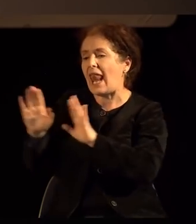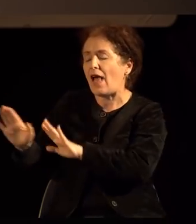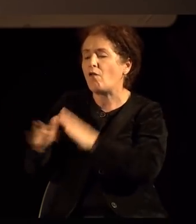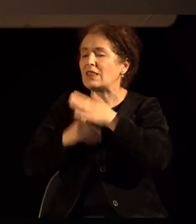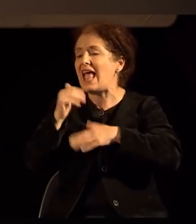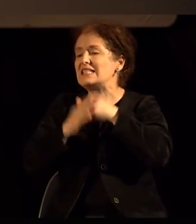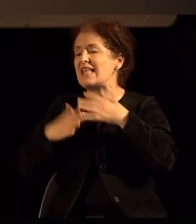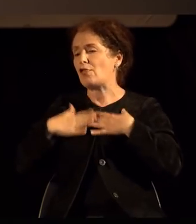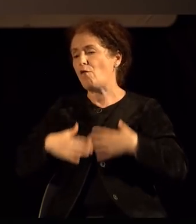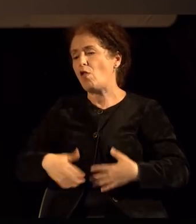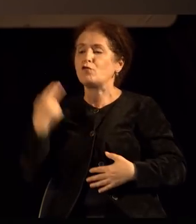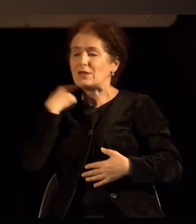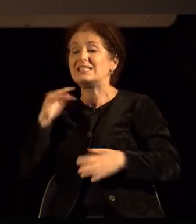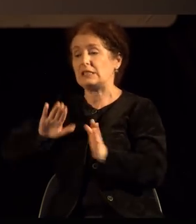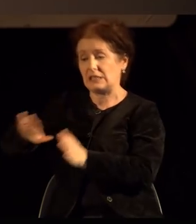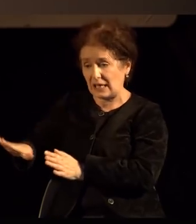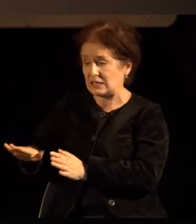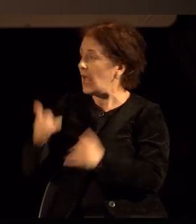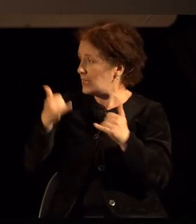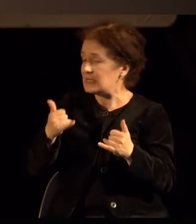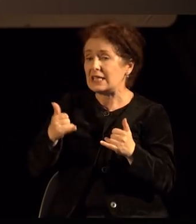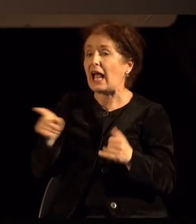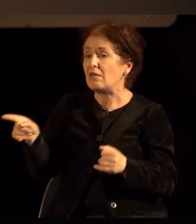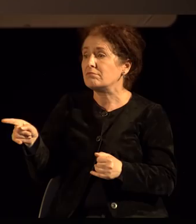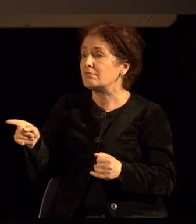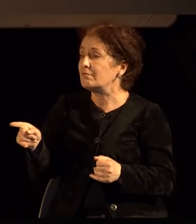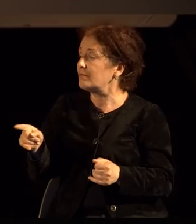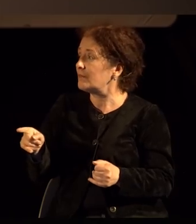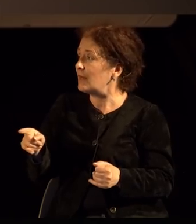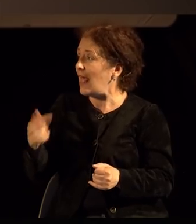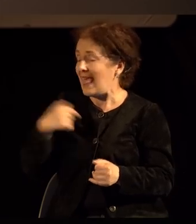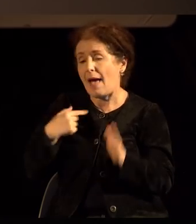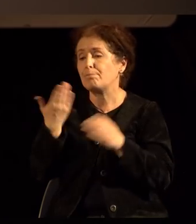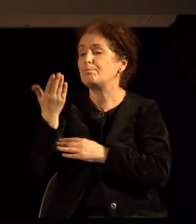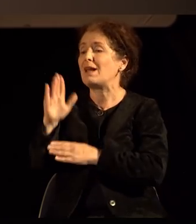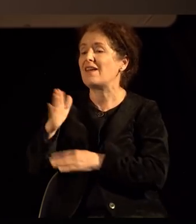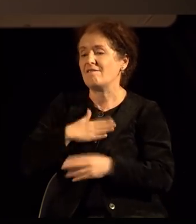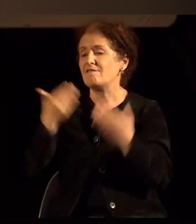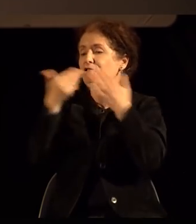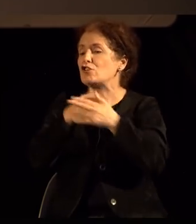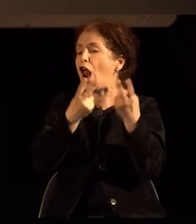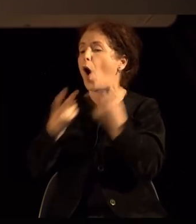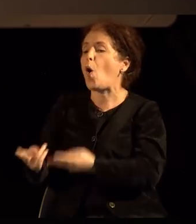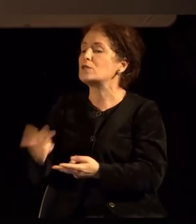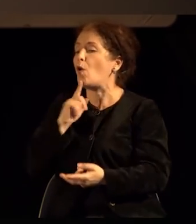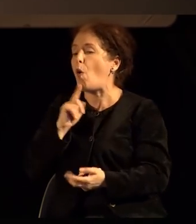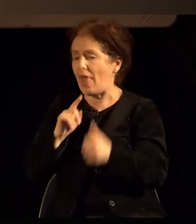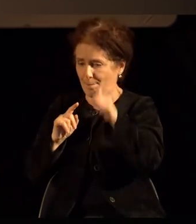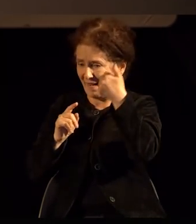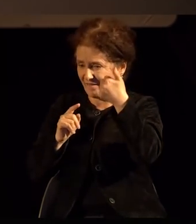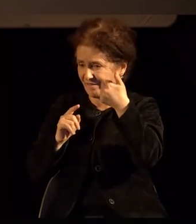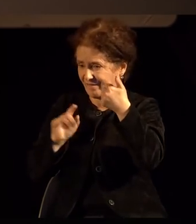задоволство. И сега доагаме до мојот омилен момент вечер, а тоа е моментот кога јас ке ви ги представам нашите вечерашни гости. Значи,